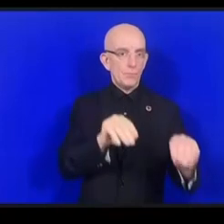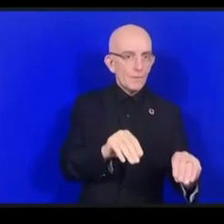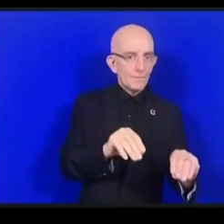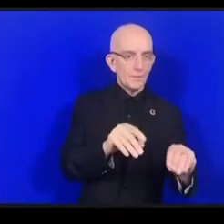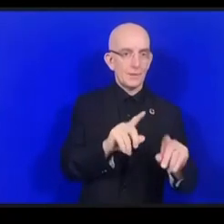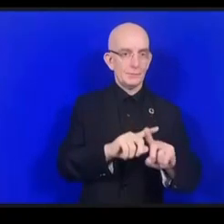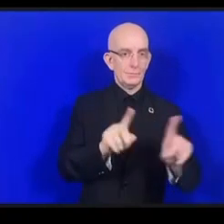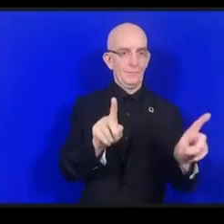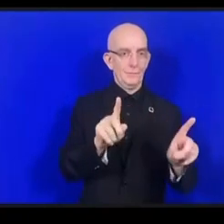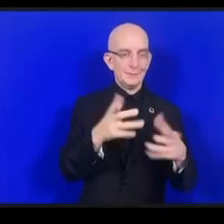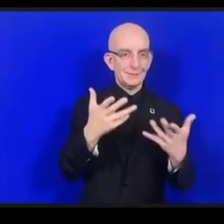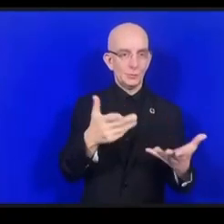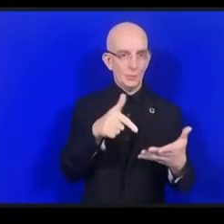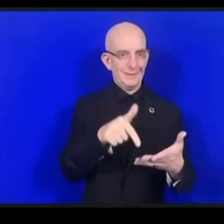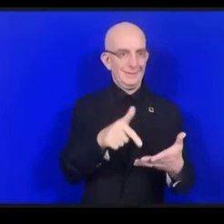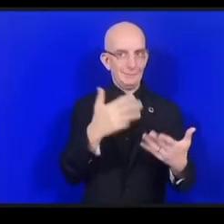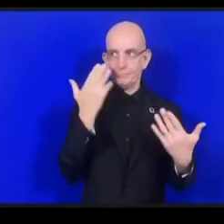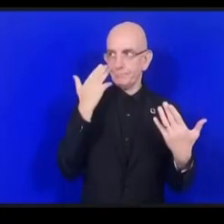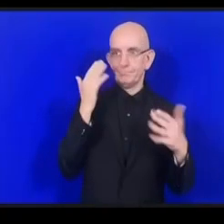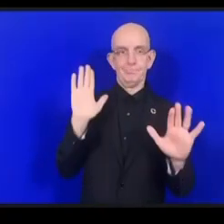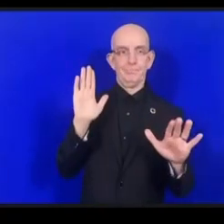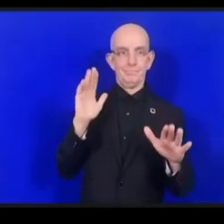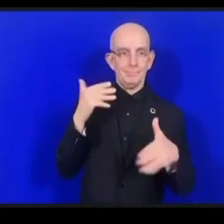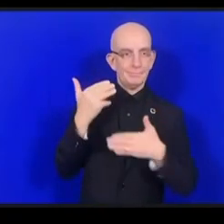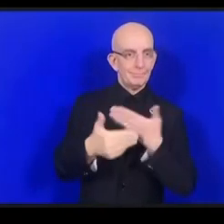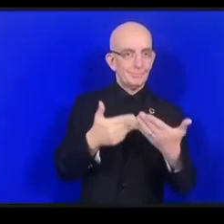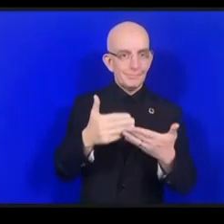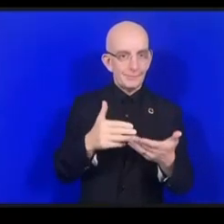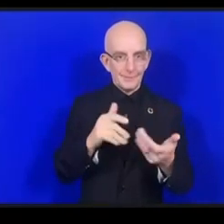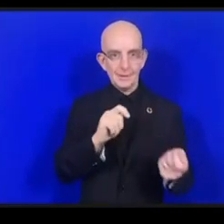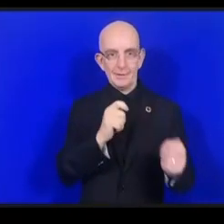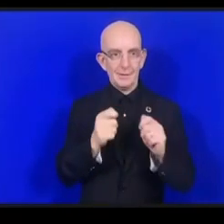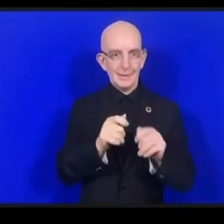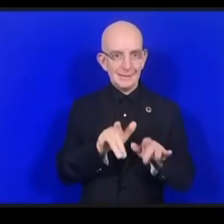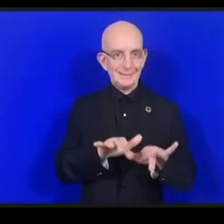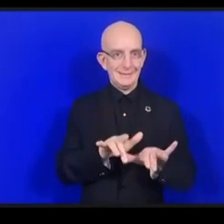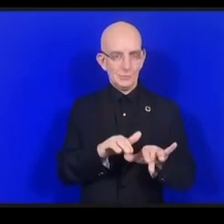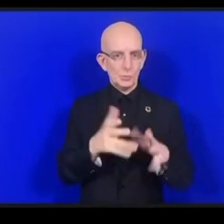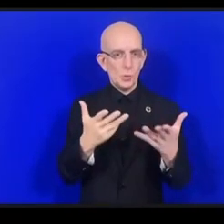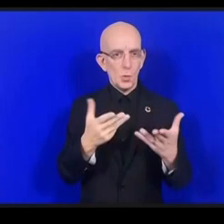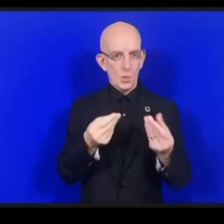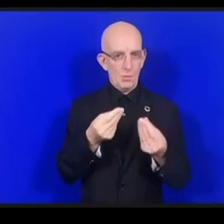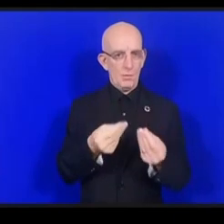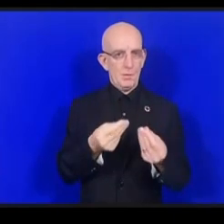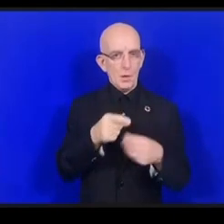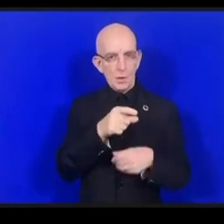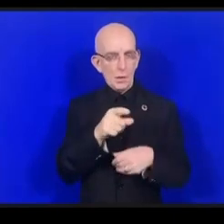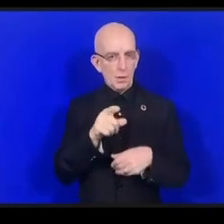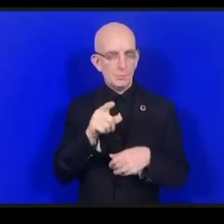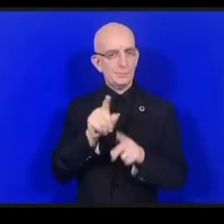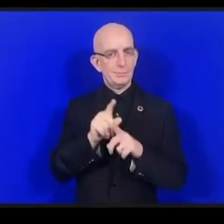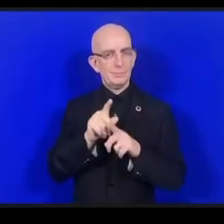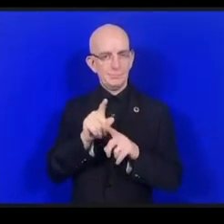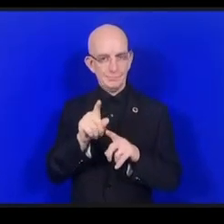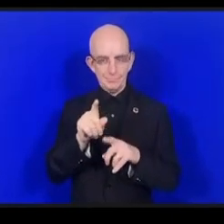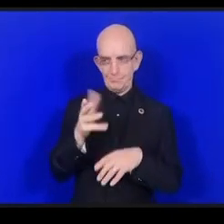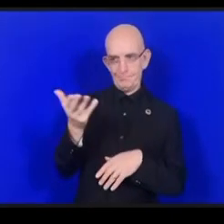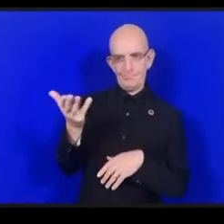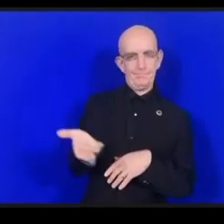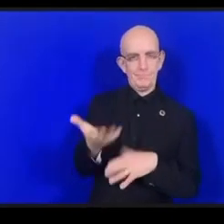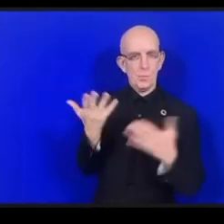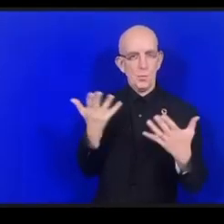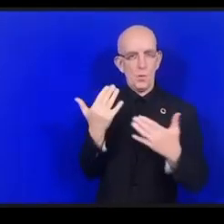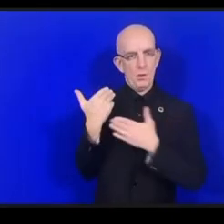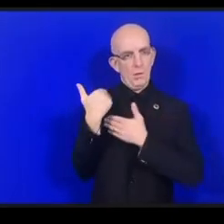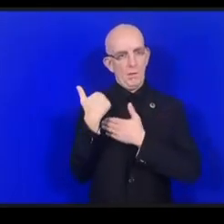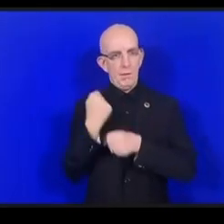الإنترنت فنريد أن ننظر إلى الأهداف التنمية المستدامة كيف يمكن أن